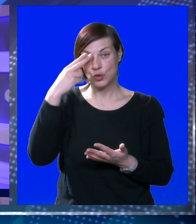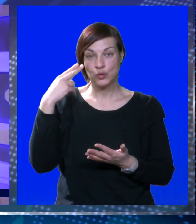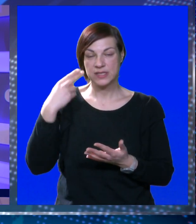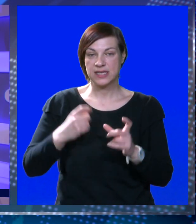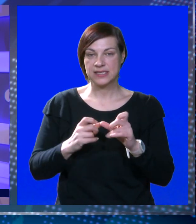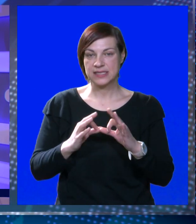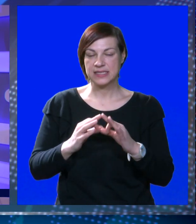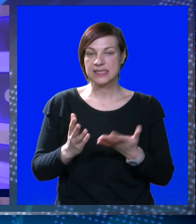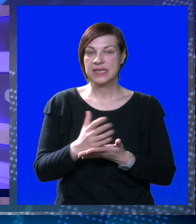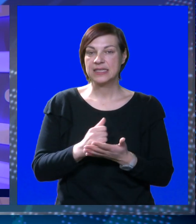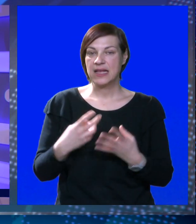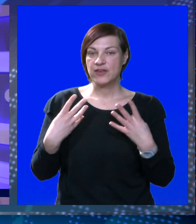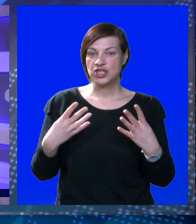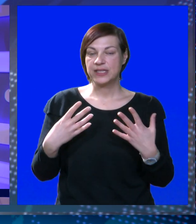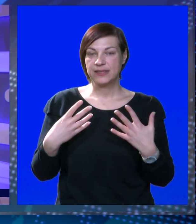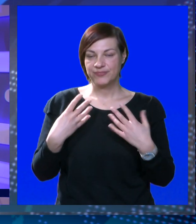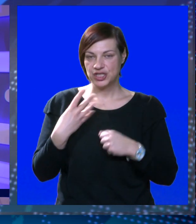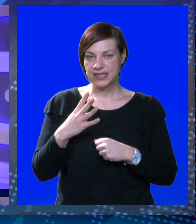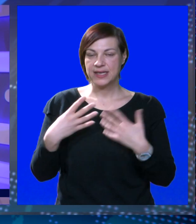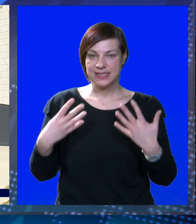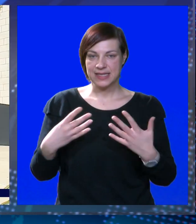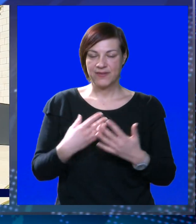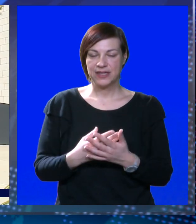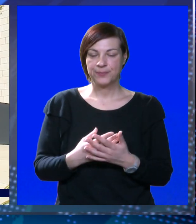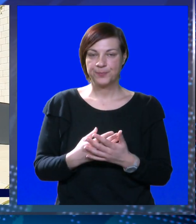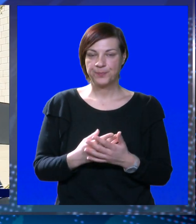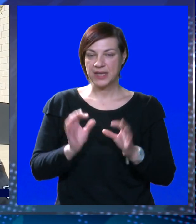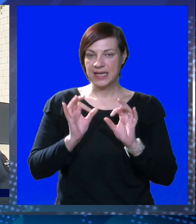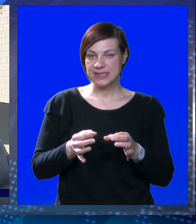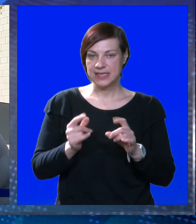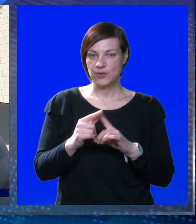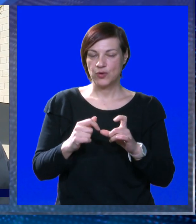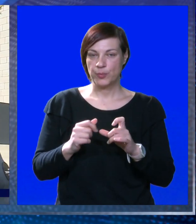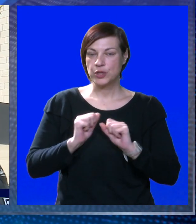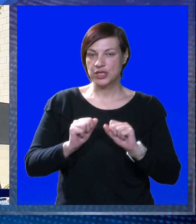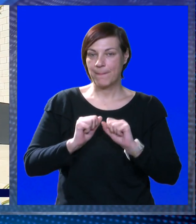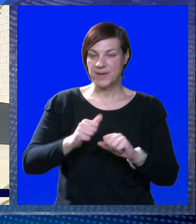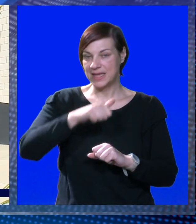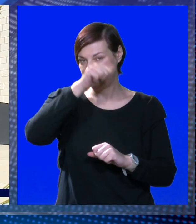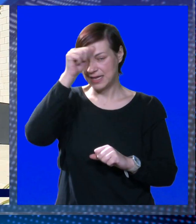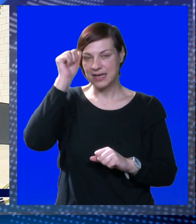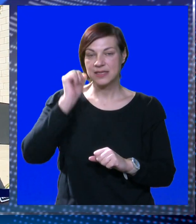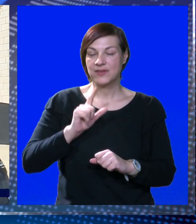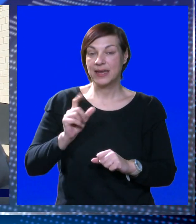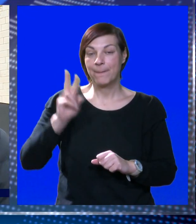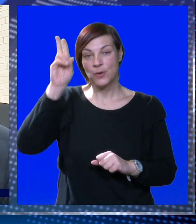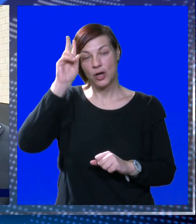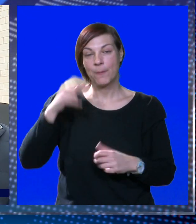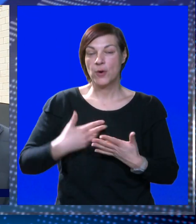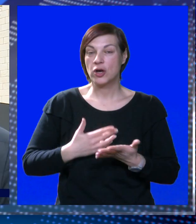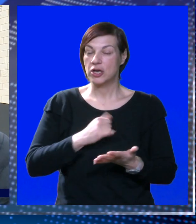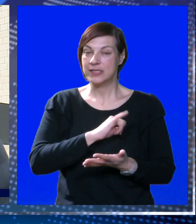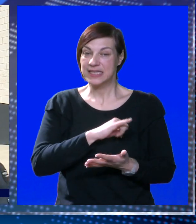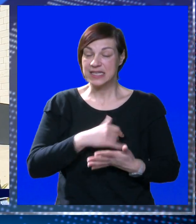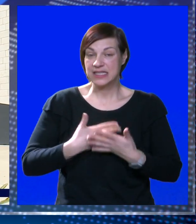Gusar koji je kod Siscije slavio 14-9. Pa evo, sigurno Poška, braniteljna aslova, nije bolji motiv